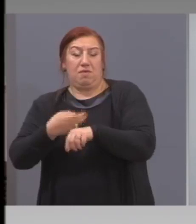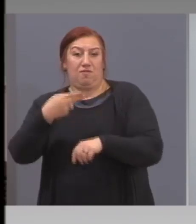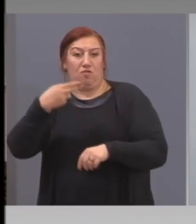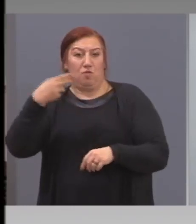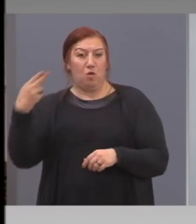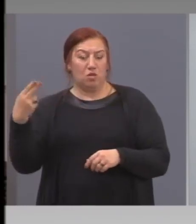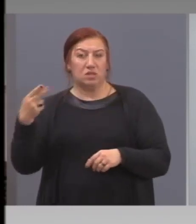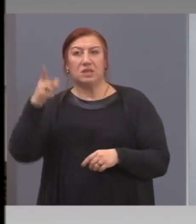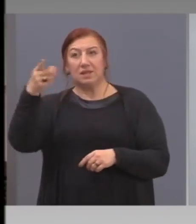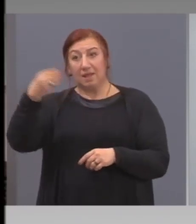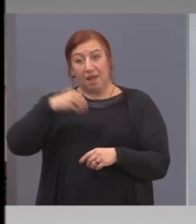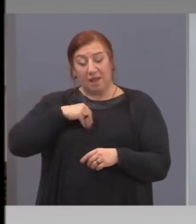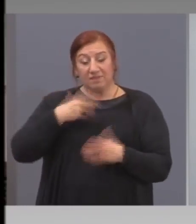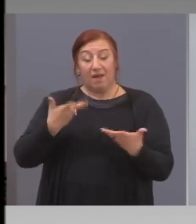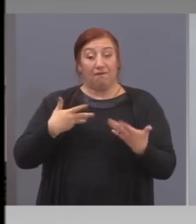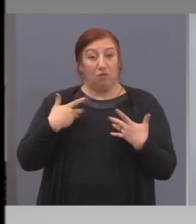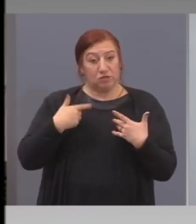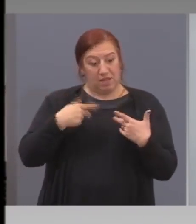заявяват.